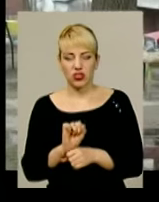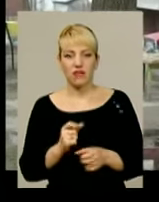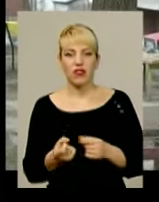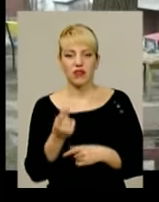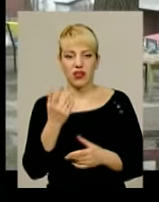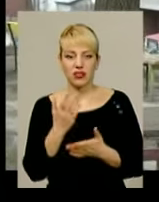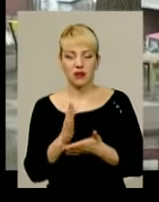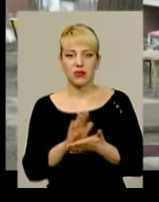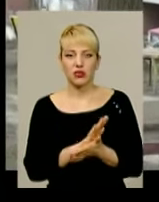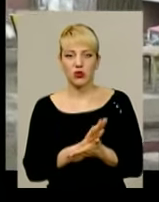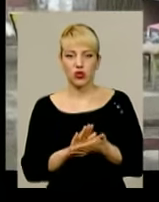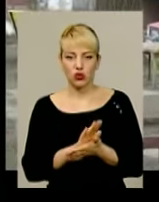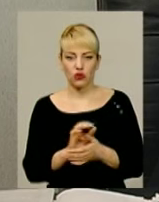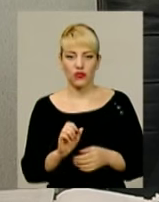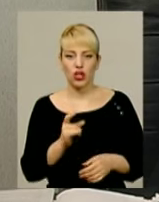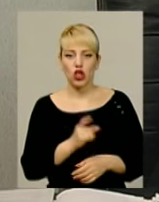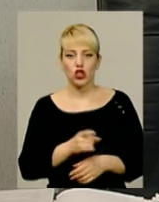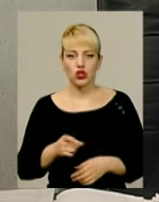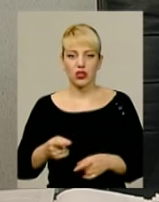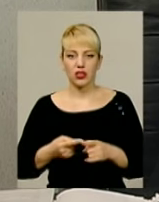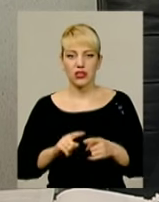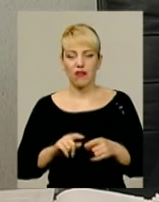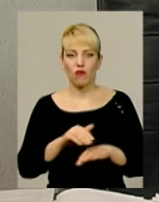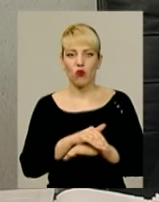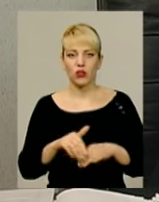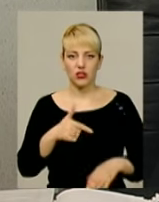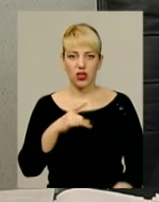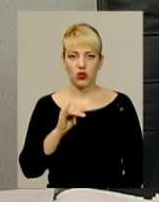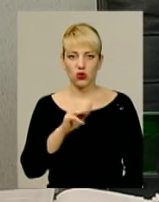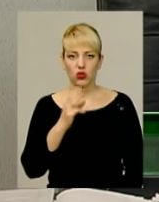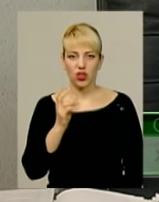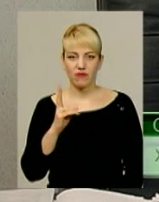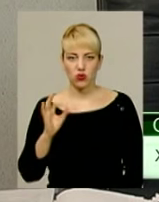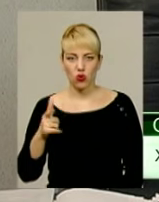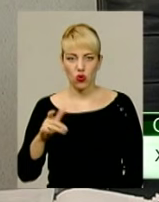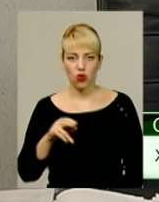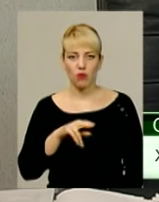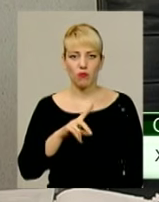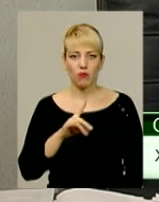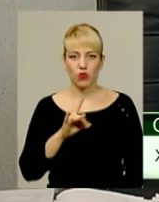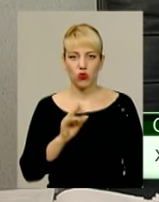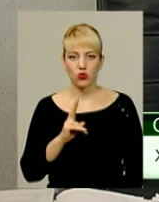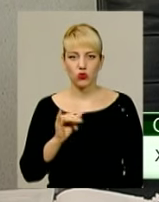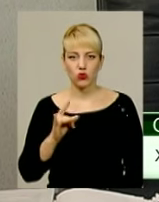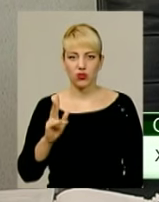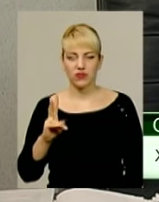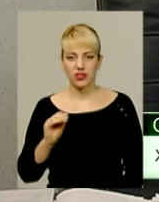безкоштовні стоянки, пояснює мер. Це вулиця Грушевського, це вулиця Проскурівського, це вулиця Львівського шосе.